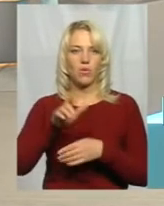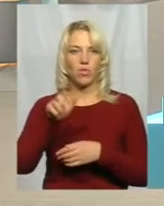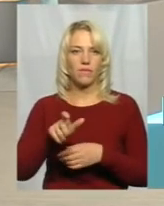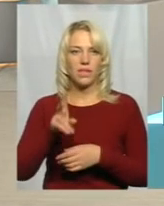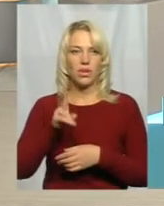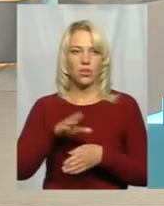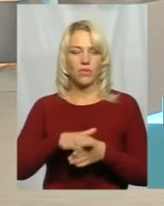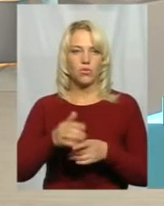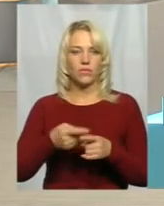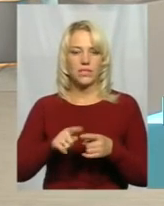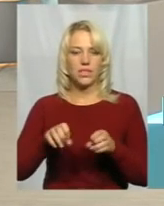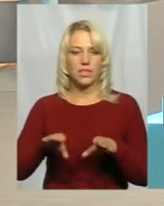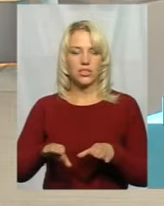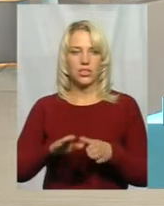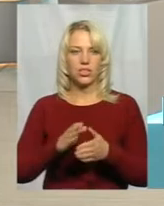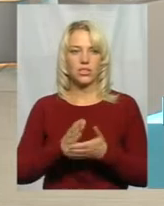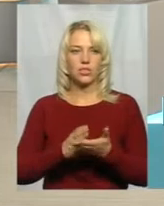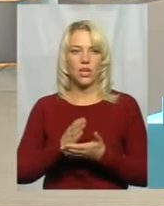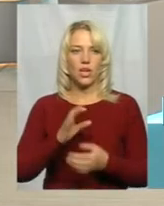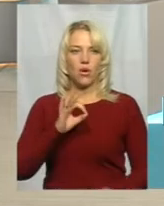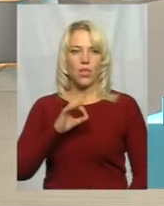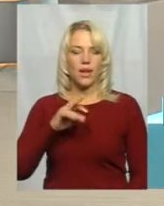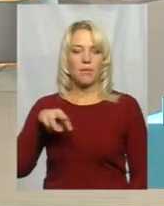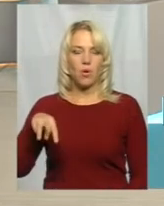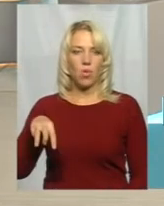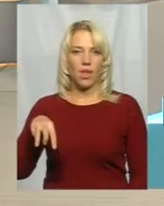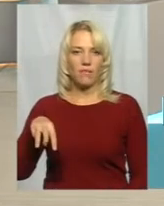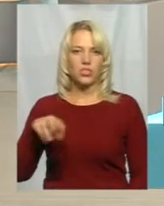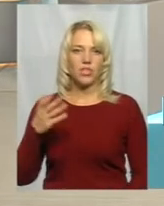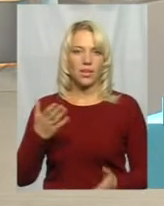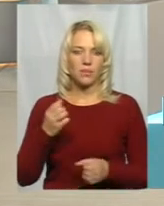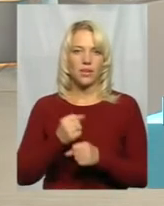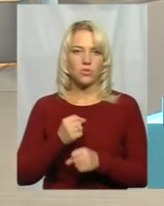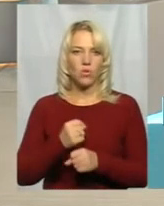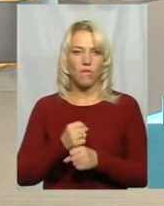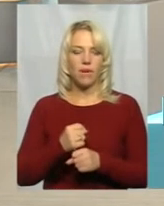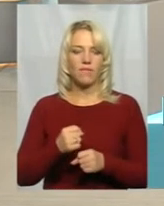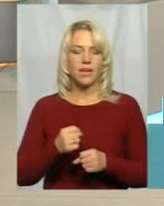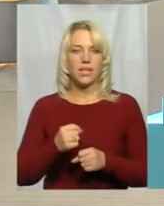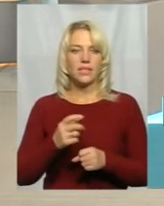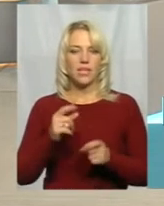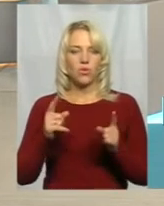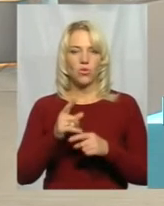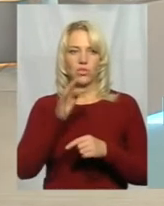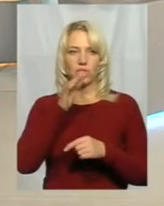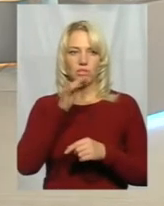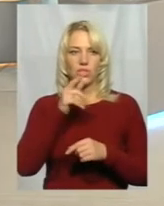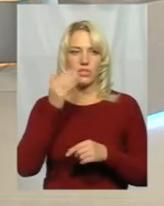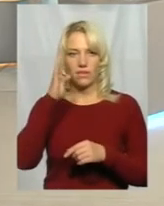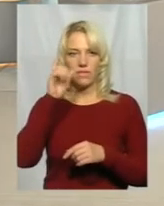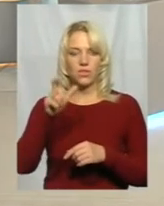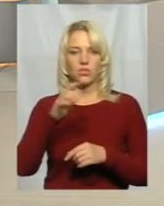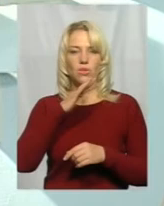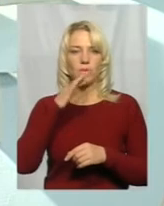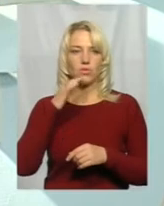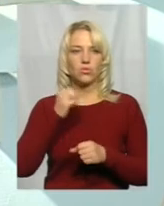виконував це рішення суду, це пана Олега Миколаєвича, який працював доволі за короткий проміжок часу, він зробив досить